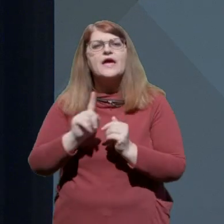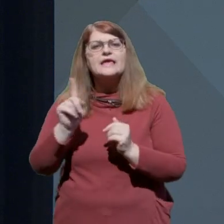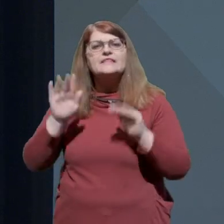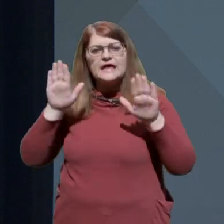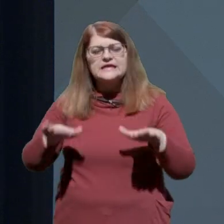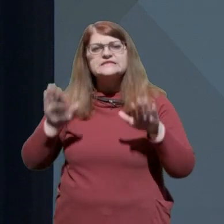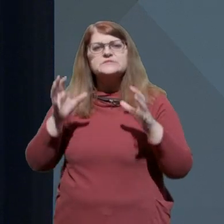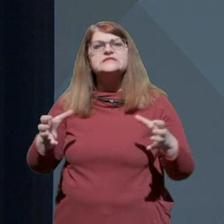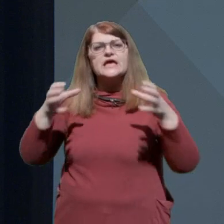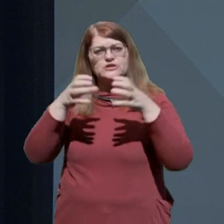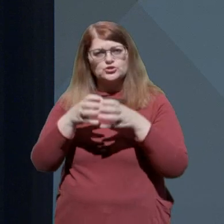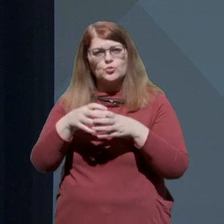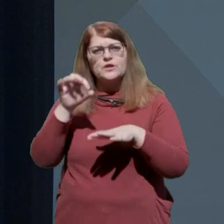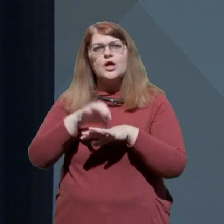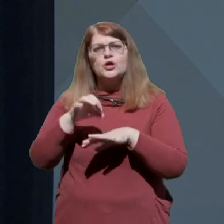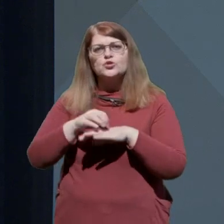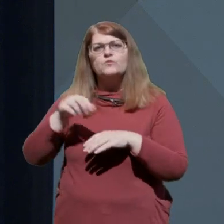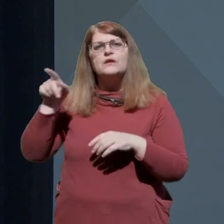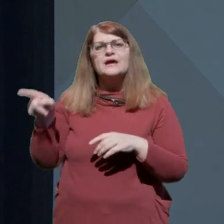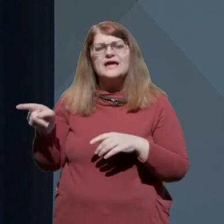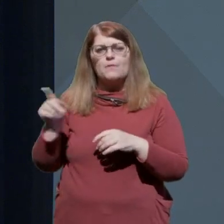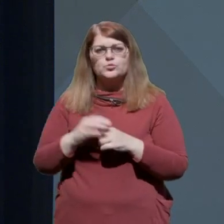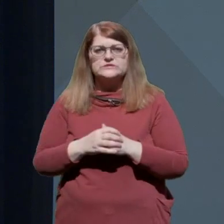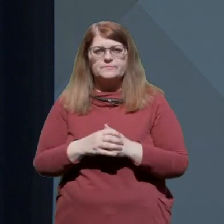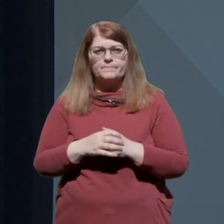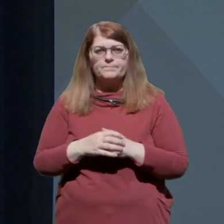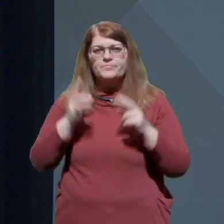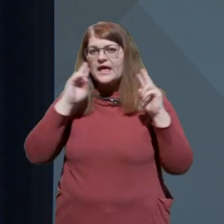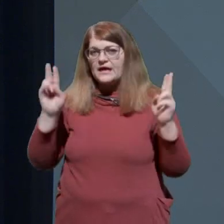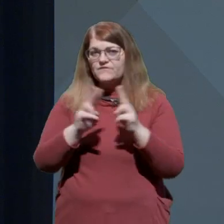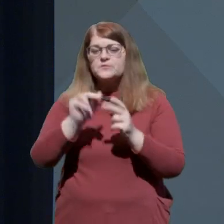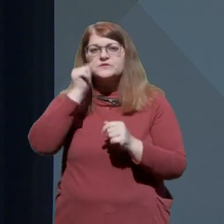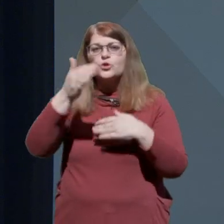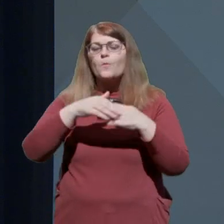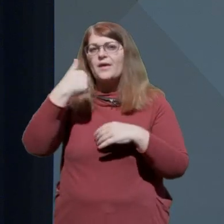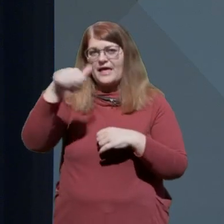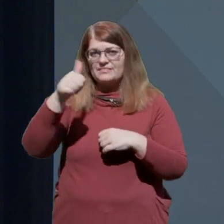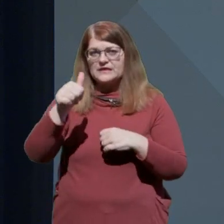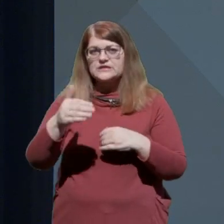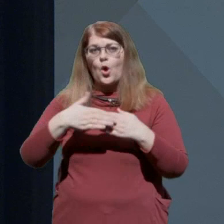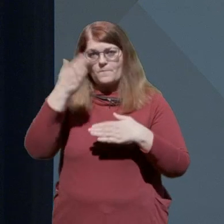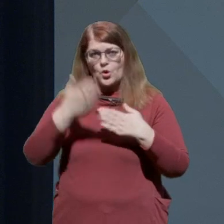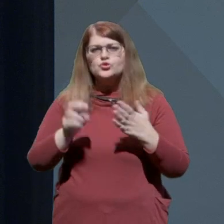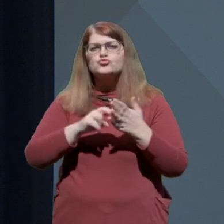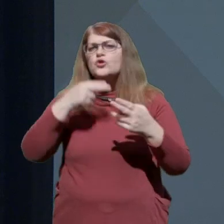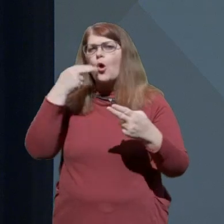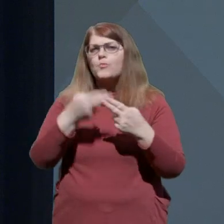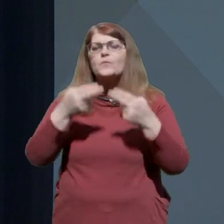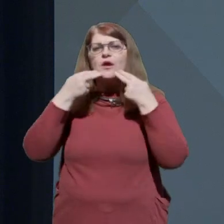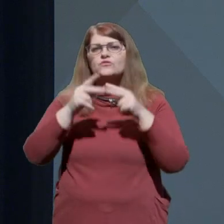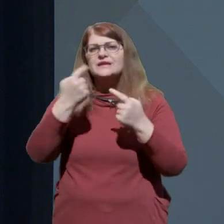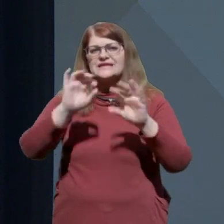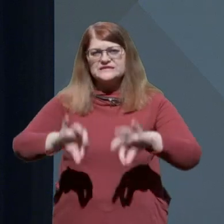skupnosti v Sloveniji dr. Neđad Grabus. Vidimo se jutri ob 11. ob koncu pa še obljubljeni odgovor z